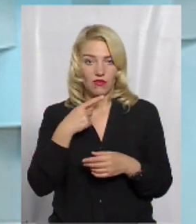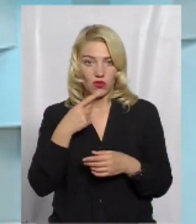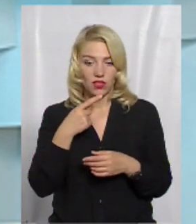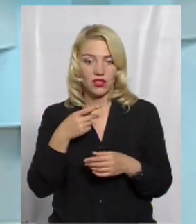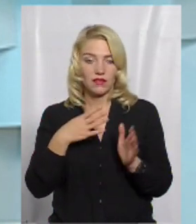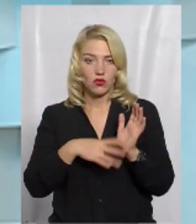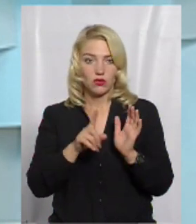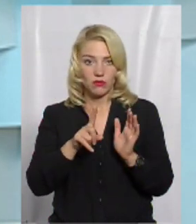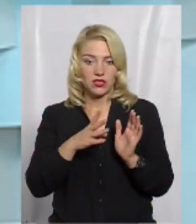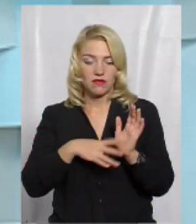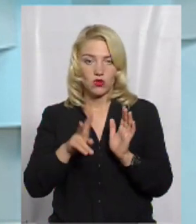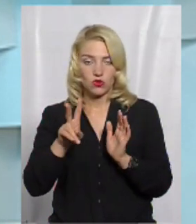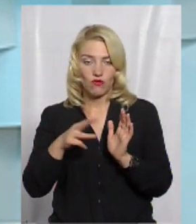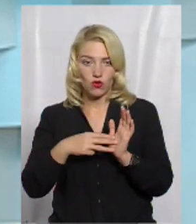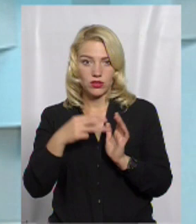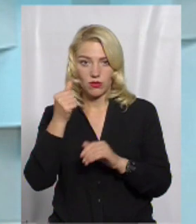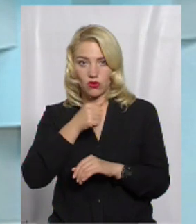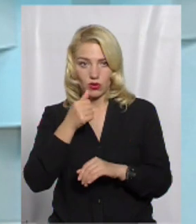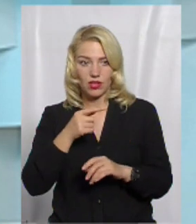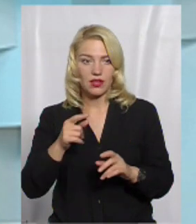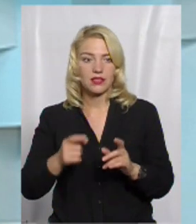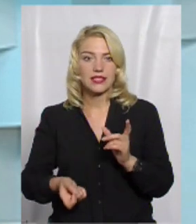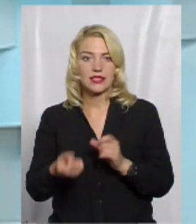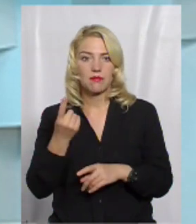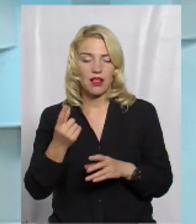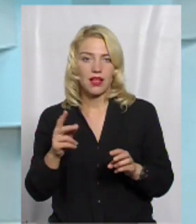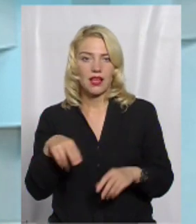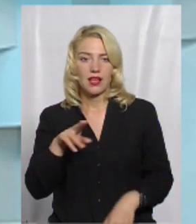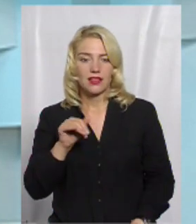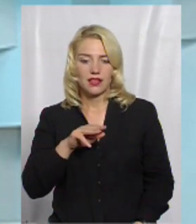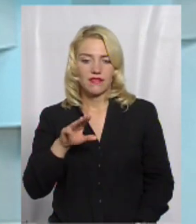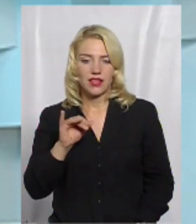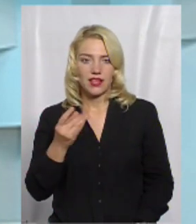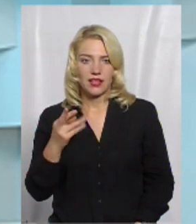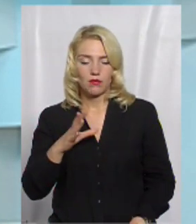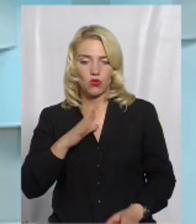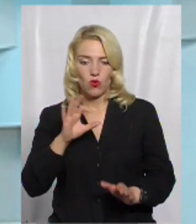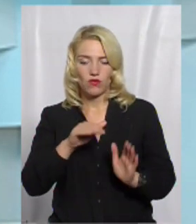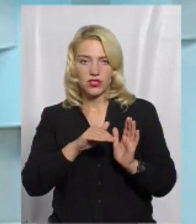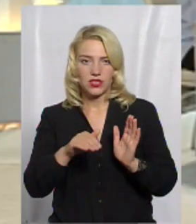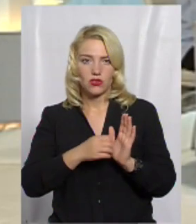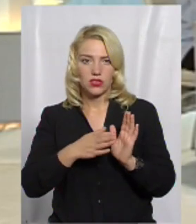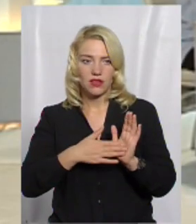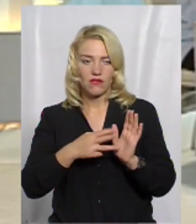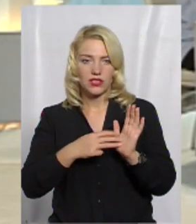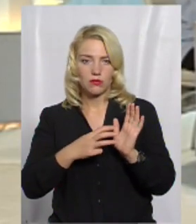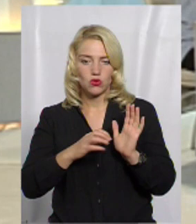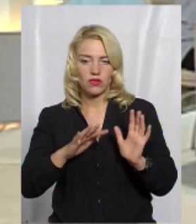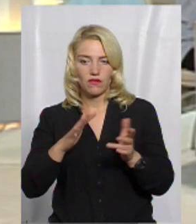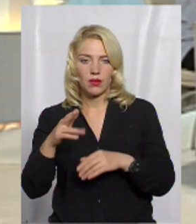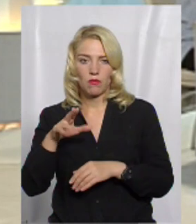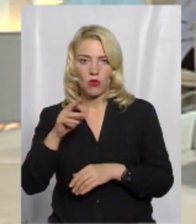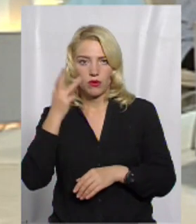91-98 роках, успалах дифтерії, офіційно в нас було зарегістровано біля 700 випадків у